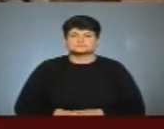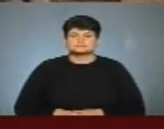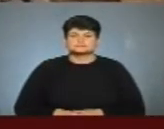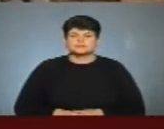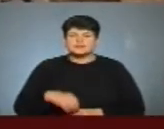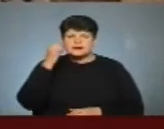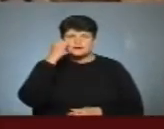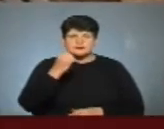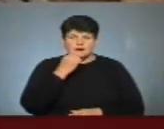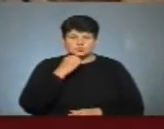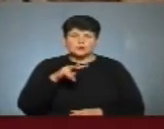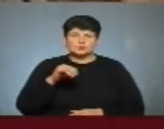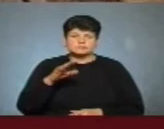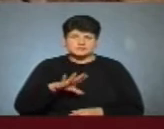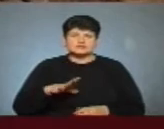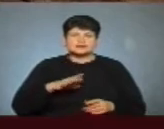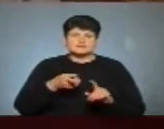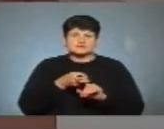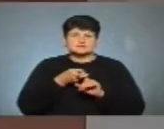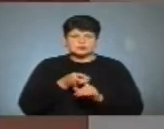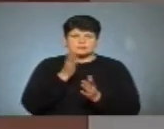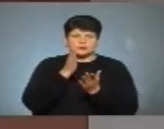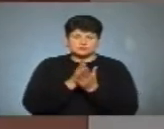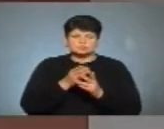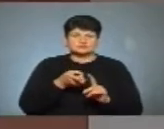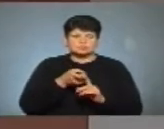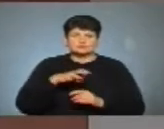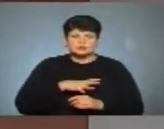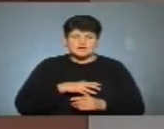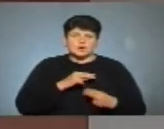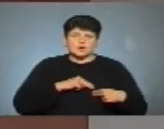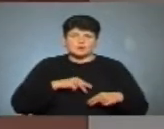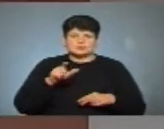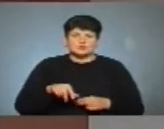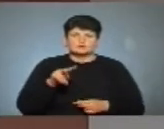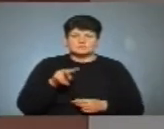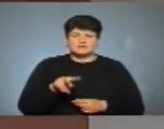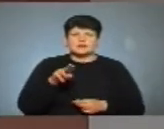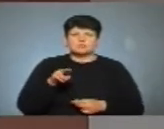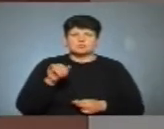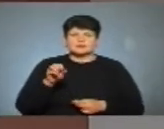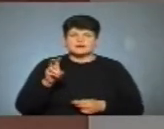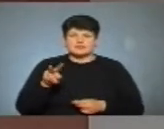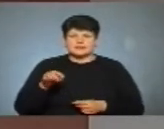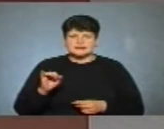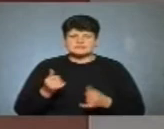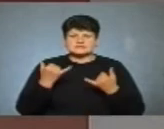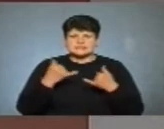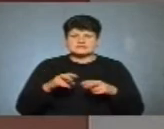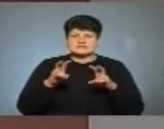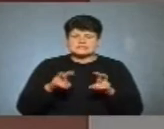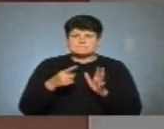Дякую, Людмила. Нагадаю, з нами на звернемому зв'язку була моя колега Людмила Подькалець. Вона зараз на засіданні